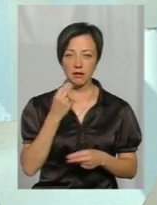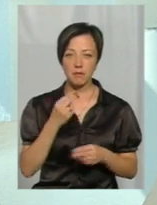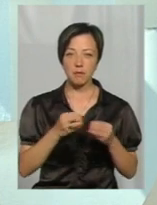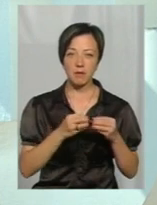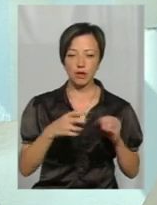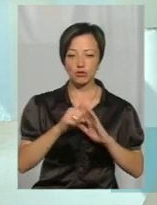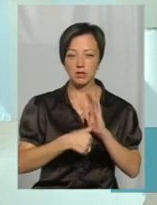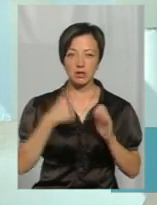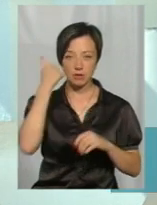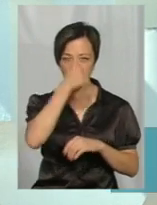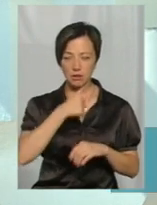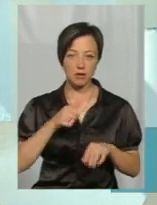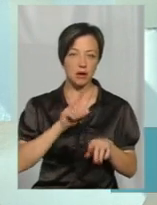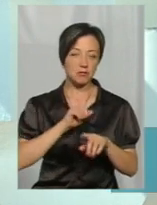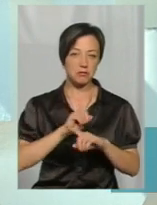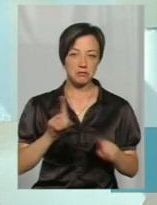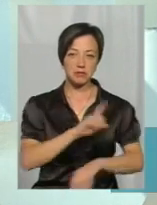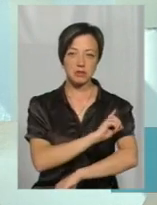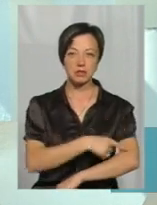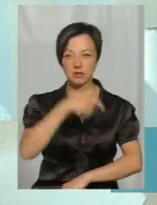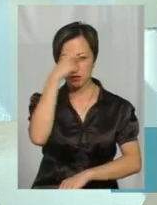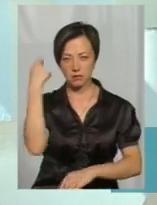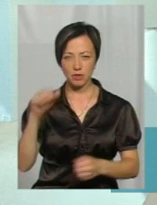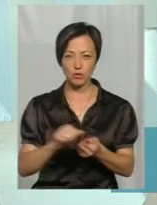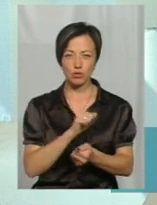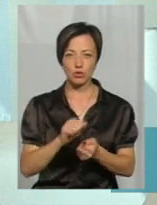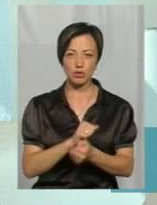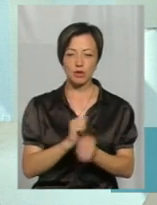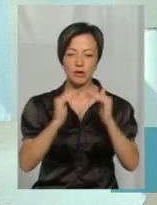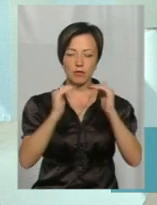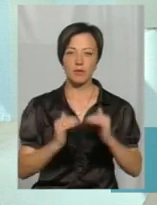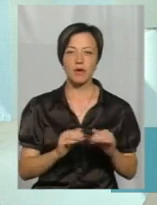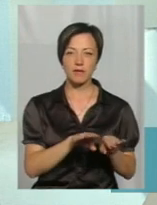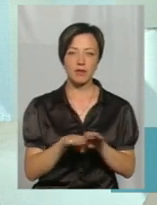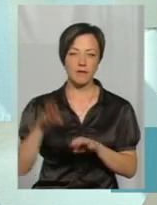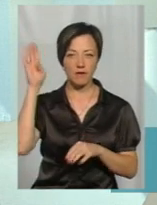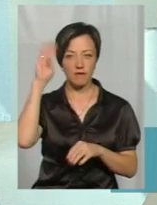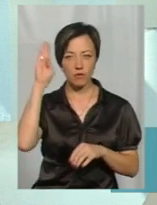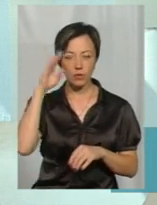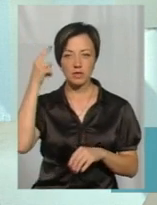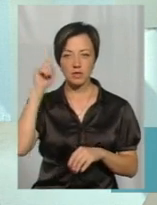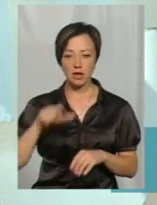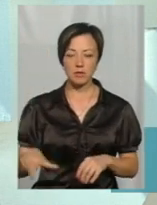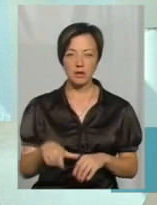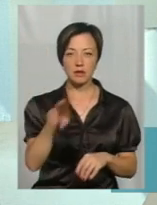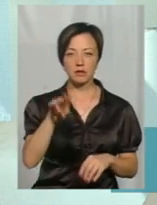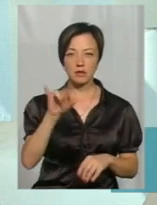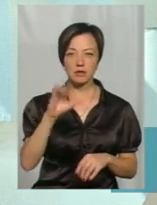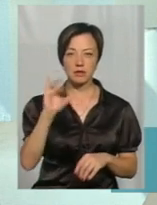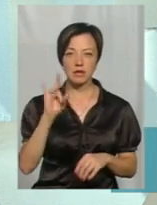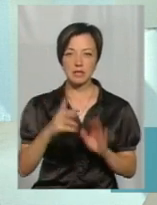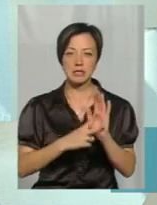-16, дуже така аномальна була спека. По сушливі роки дуже сильно впав рівень грунтових вод. Ми знаємо, що в Дністер на 7 метрів